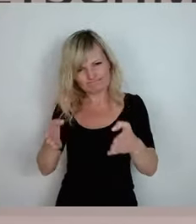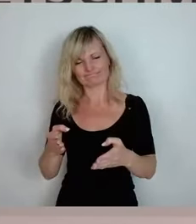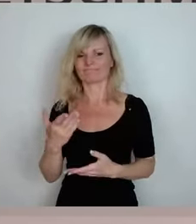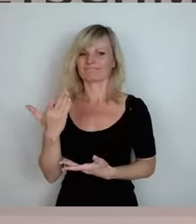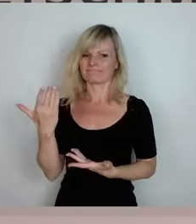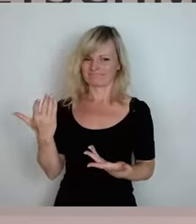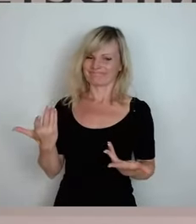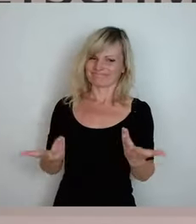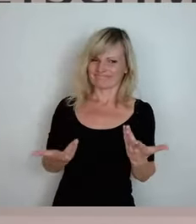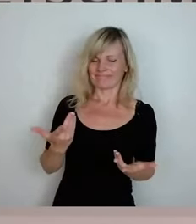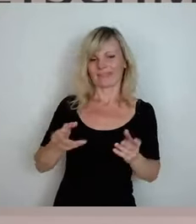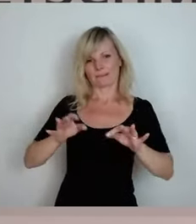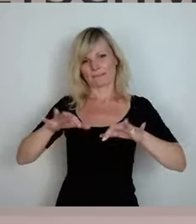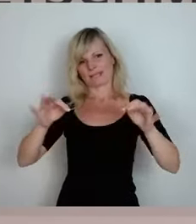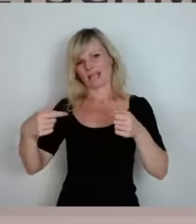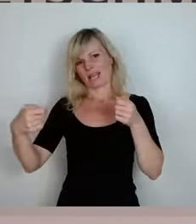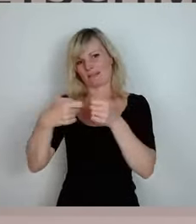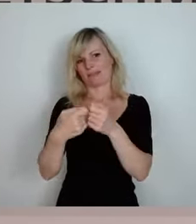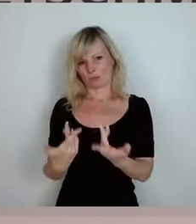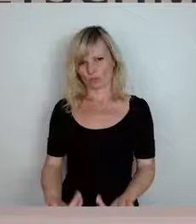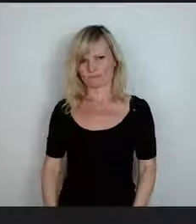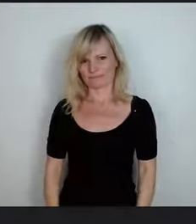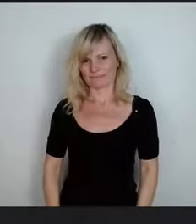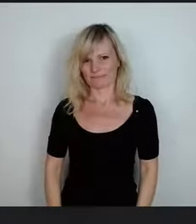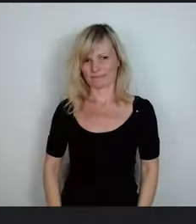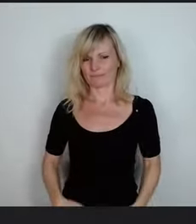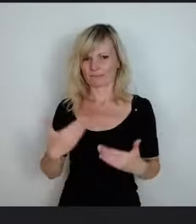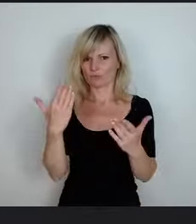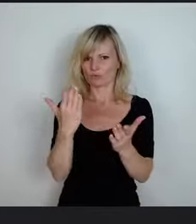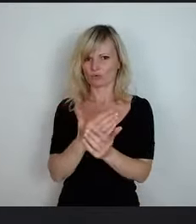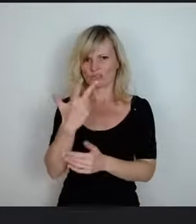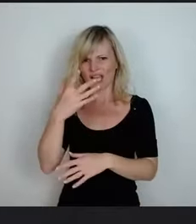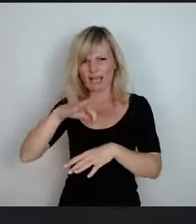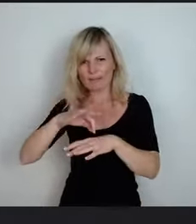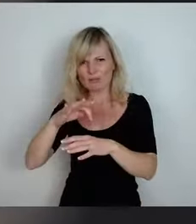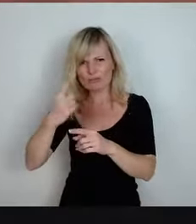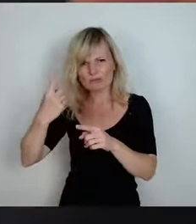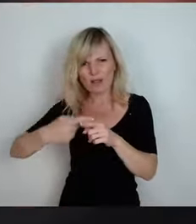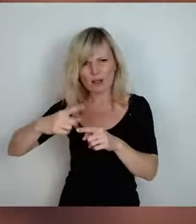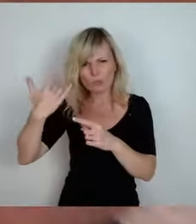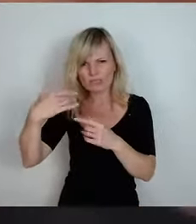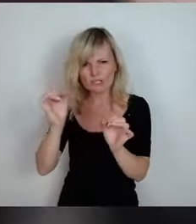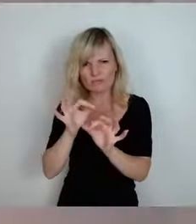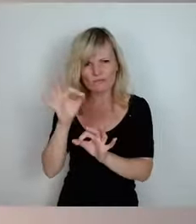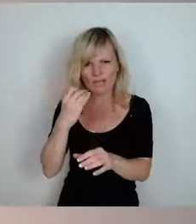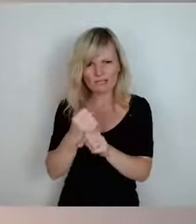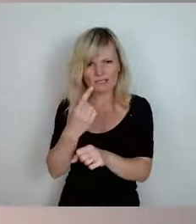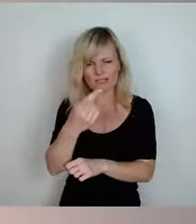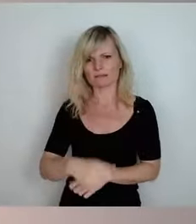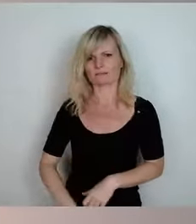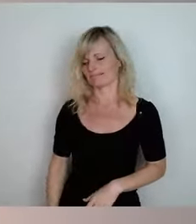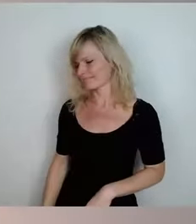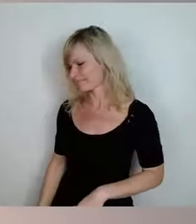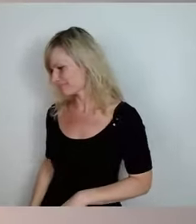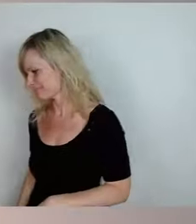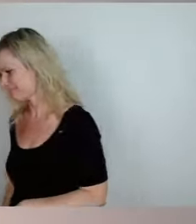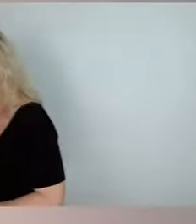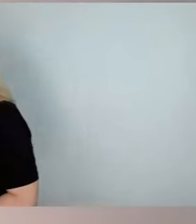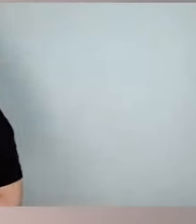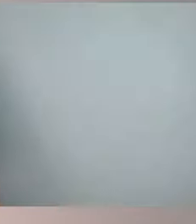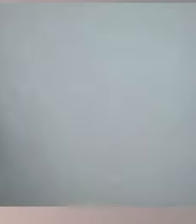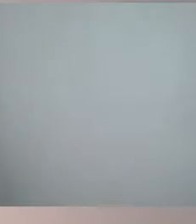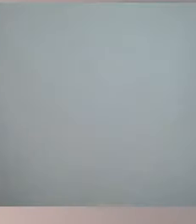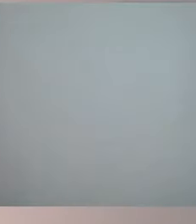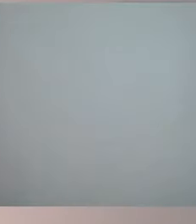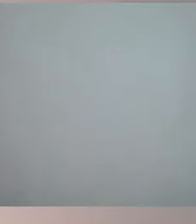bessere noch Anbindung hat. Das waren das schon drei Minuten als Antwort. Sehr furchtbar. Ich würde noch mal ganz kurz zwei Anmerkungen machen. Also